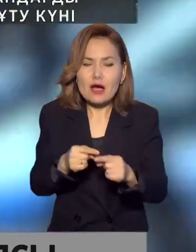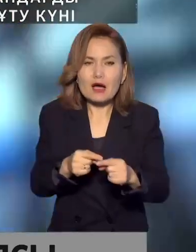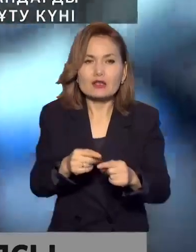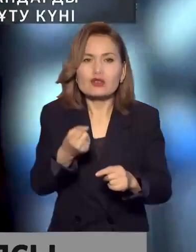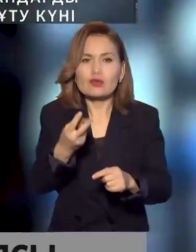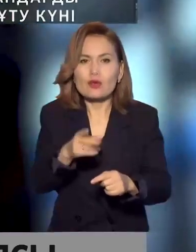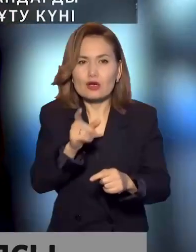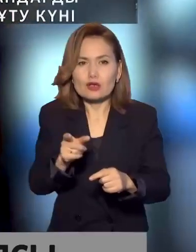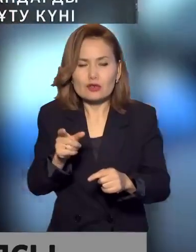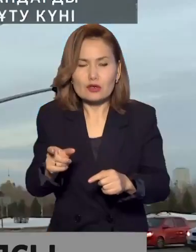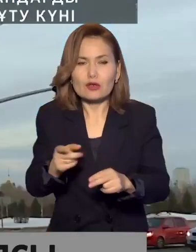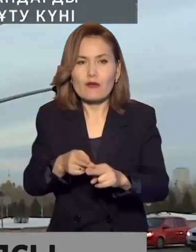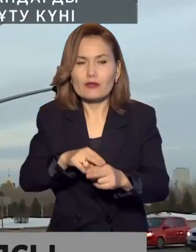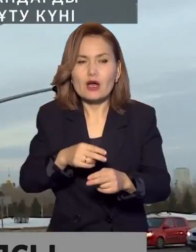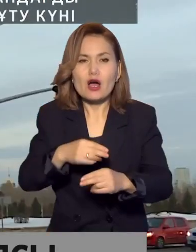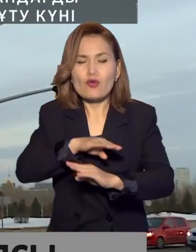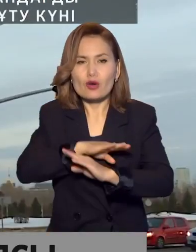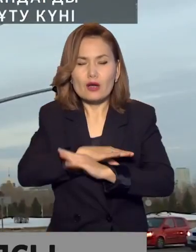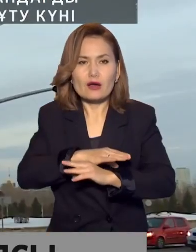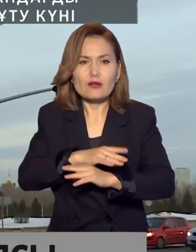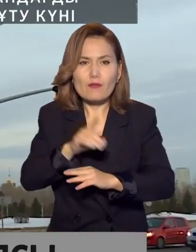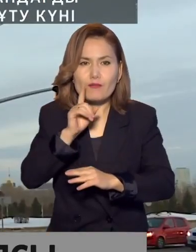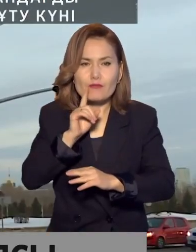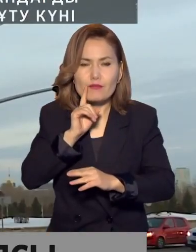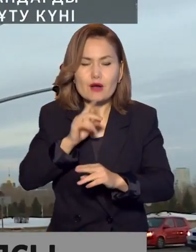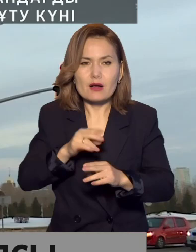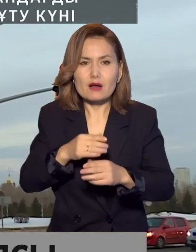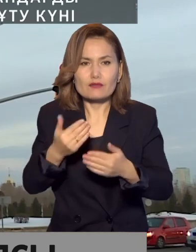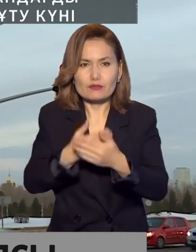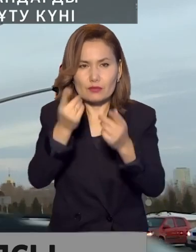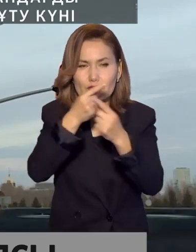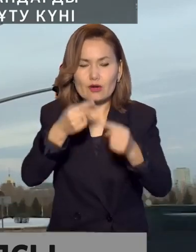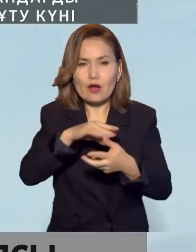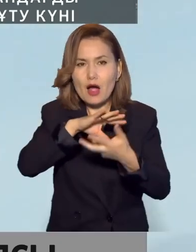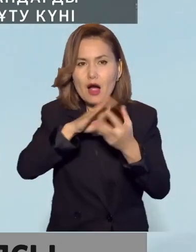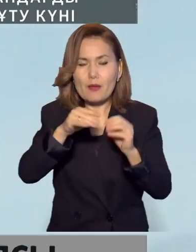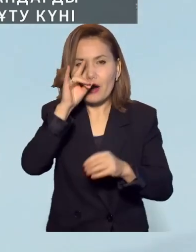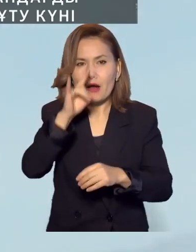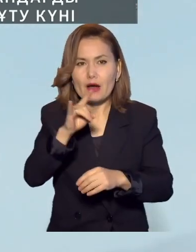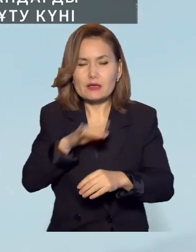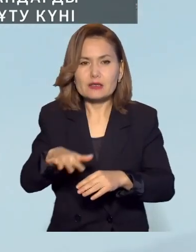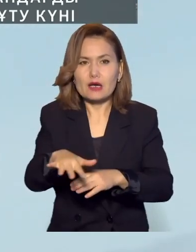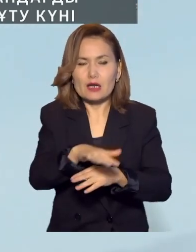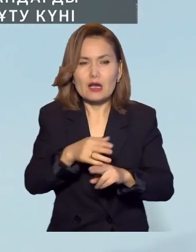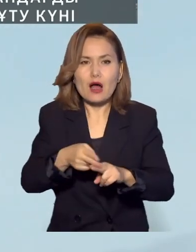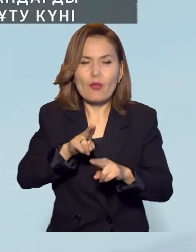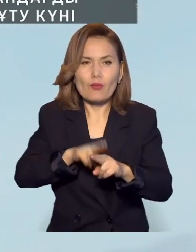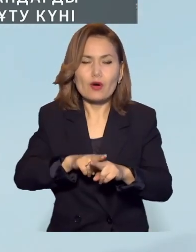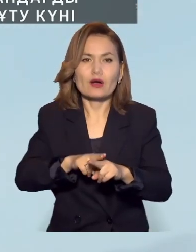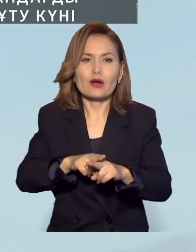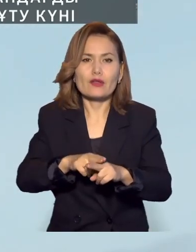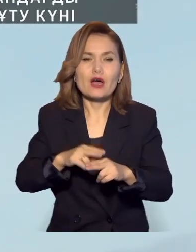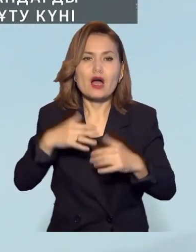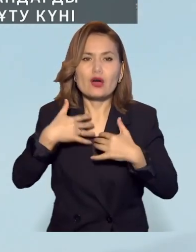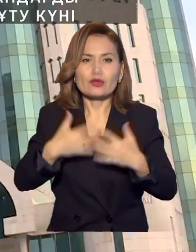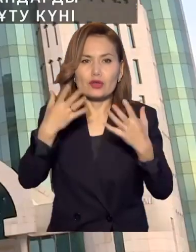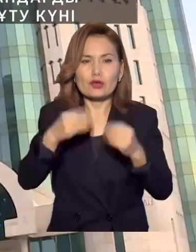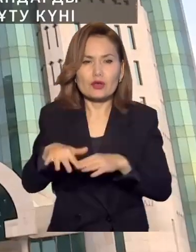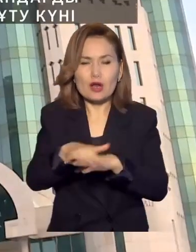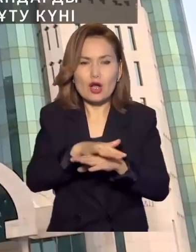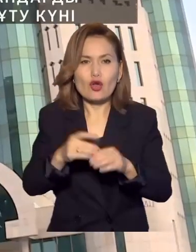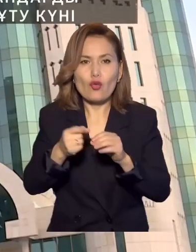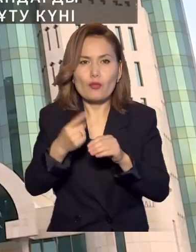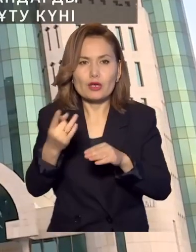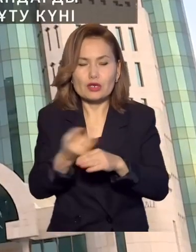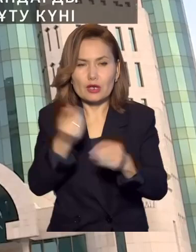белгесіз. Тәуелсізді қалған 1991 жылдан бері қазақтанда азат ұту күні ғосымен 11-ші рет жаряланы